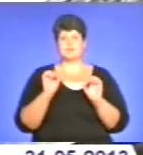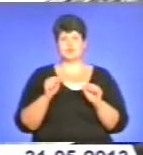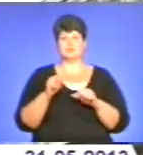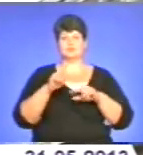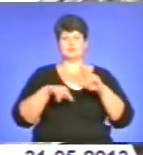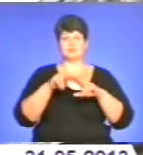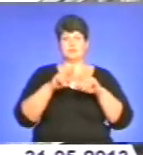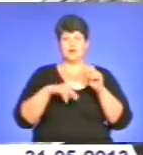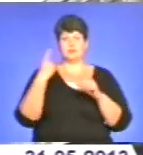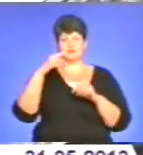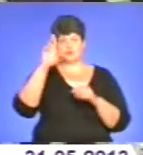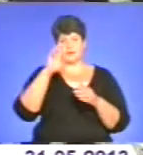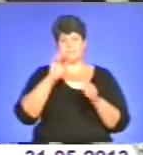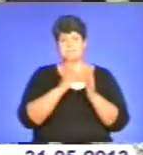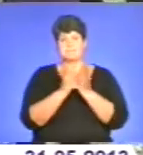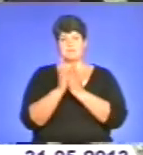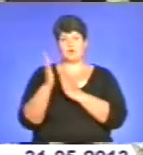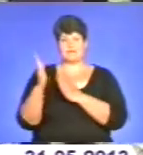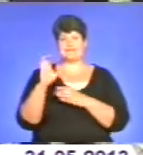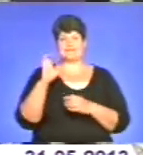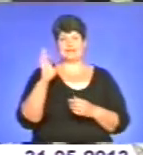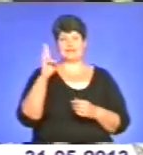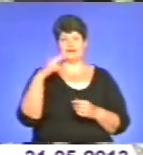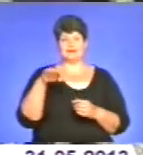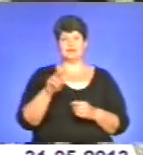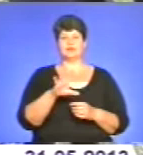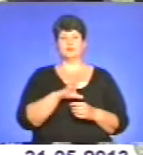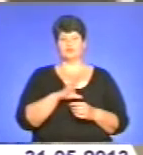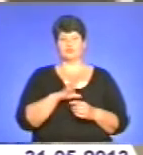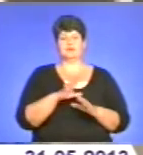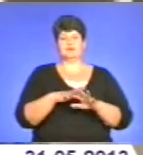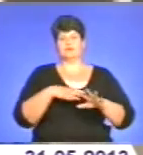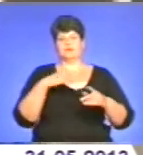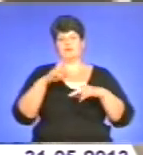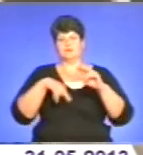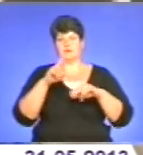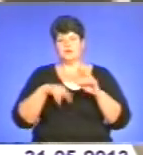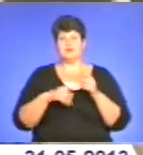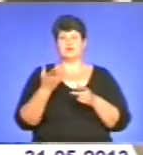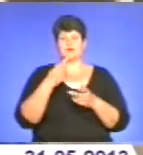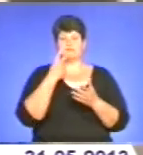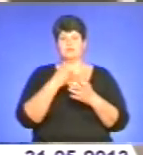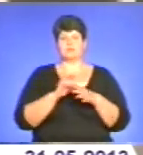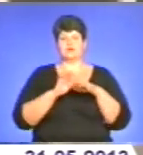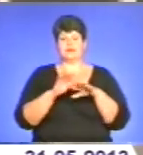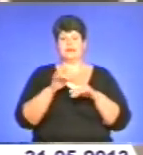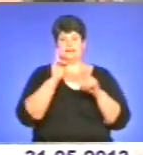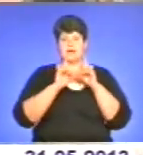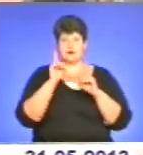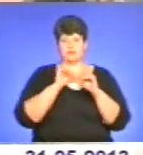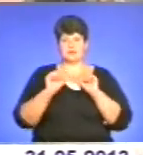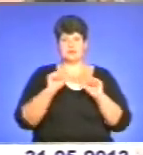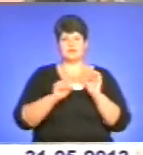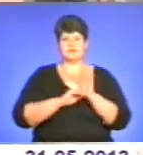приміщення обласної бібліотеки, Валентин Хоптян та Сергій Надал побували на Довгобуді. Там провели нараду з представниками вищих навчальних закладів області.